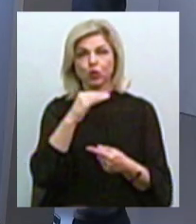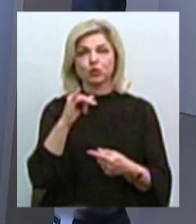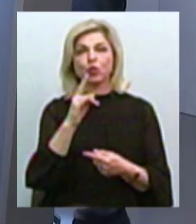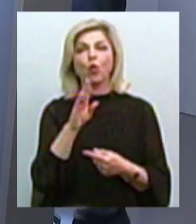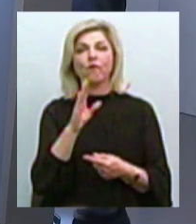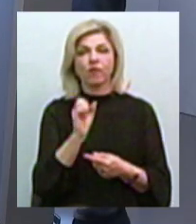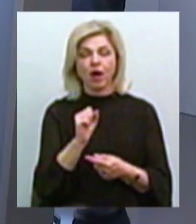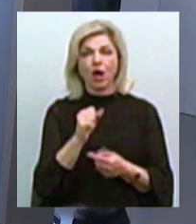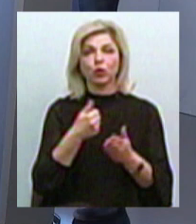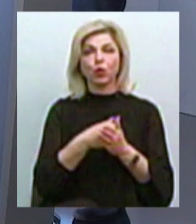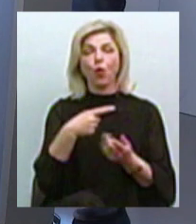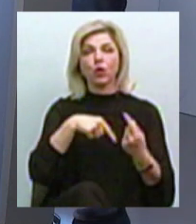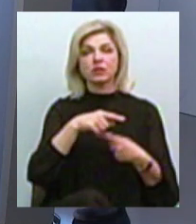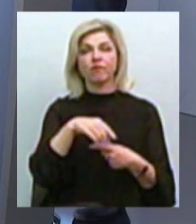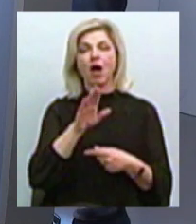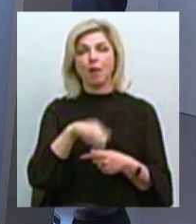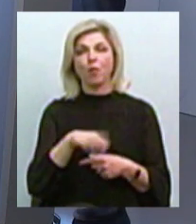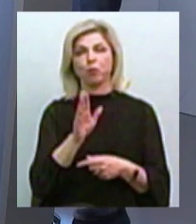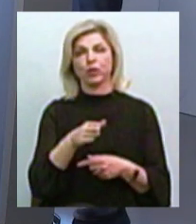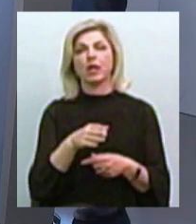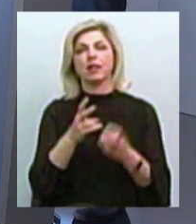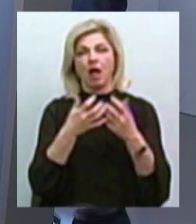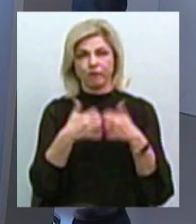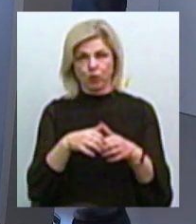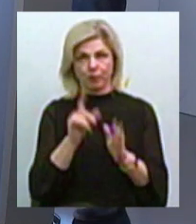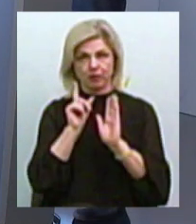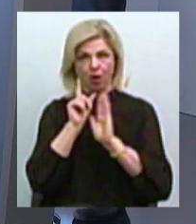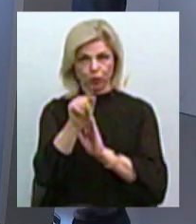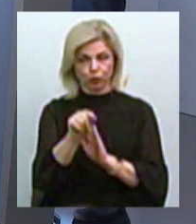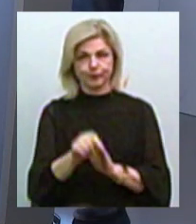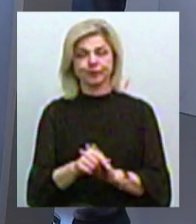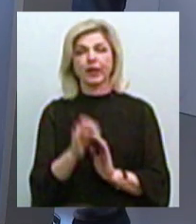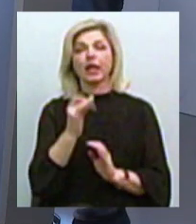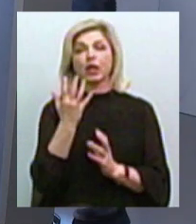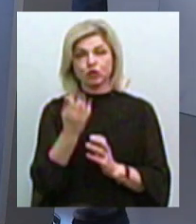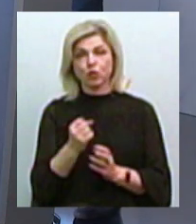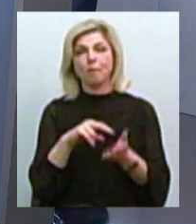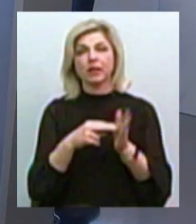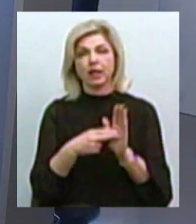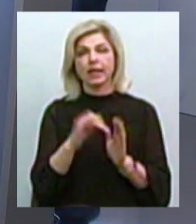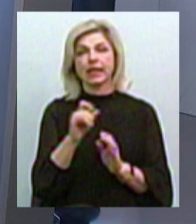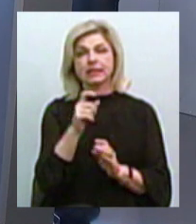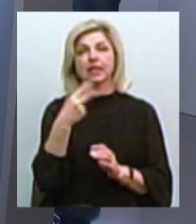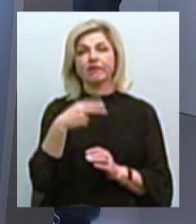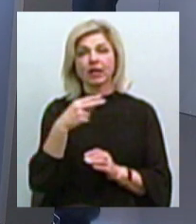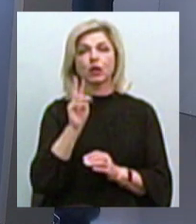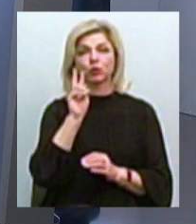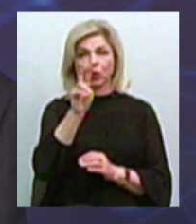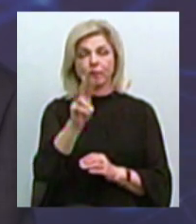кольцевой. А дальше будет идти на автономном ходу. Кроме этого, еще планируется, из этих 20 троллейбусов, это 10